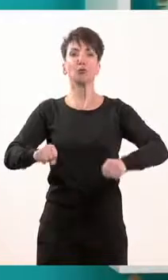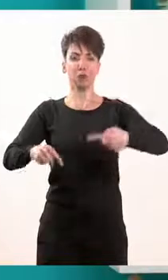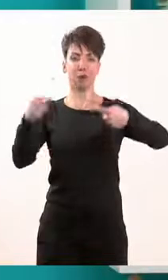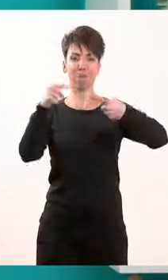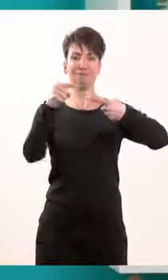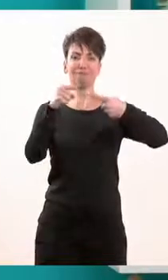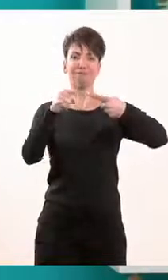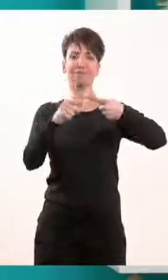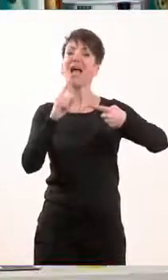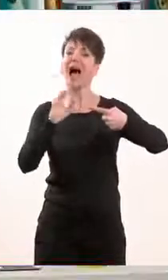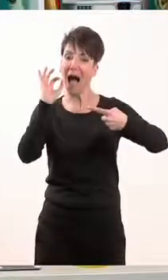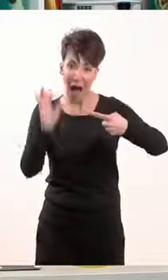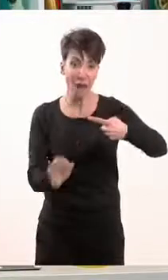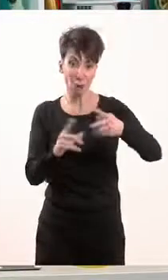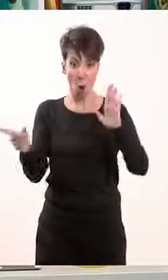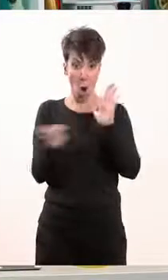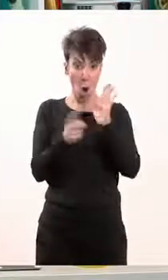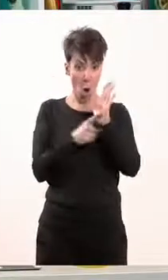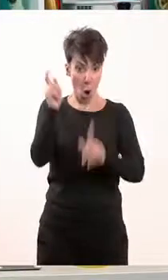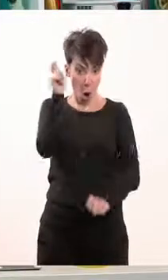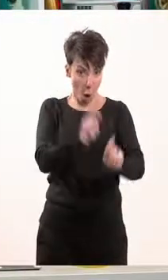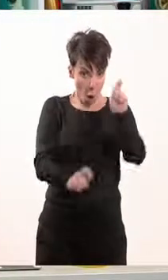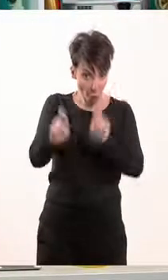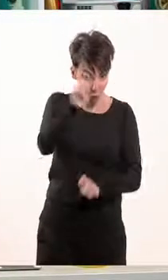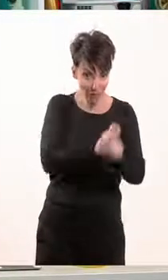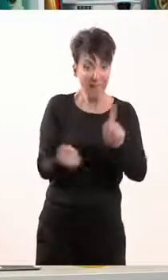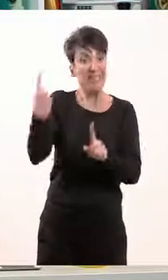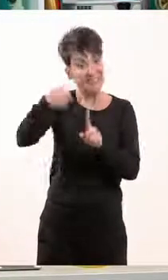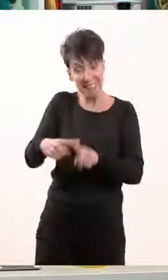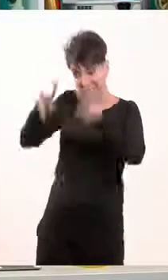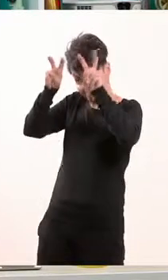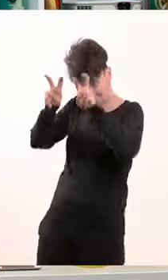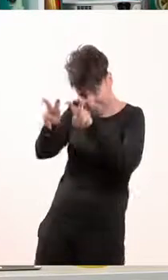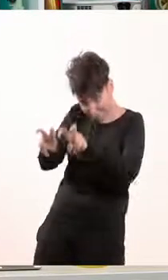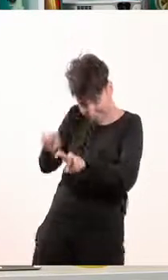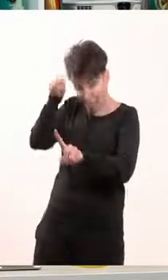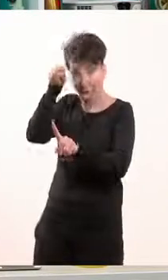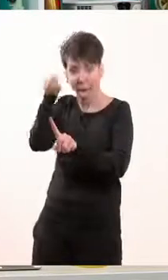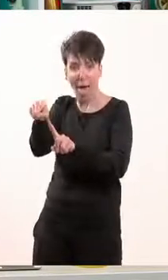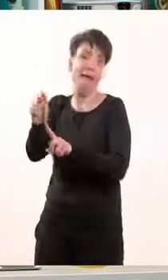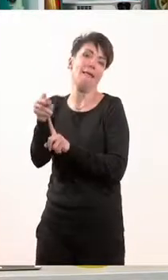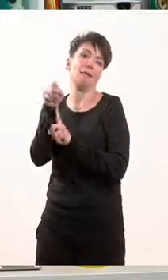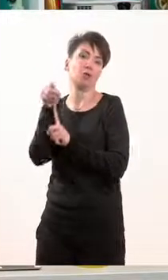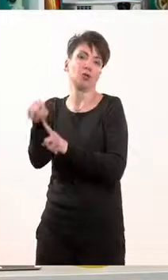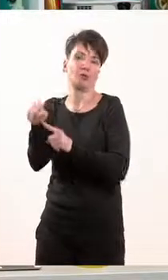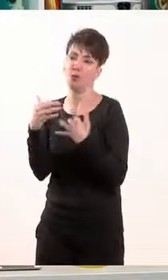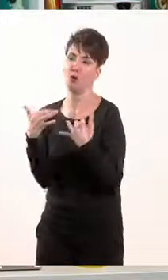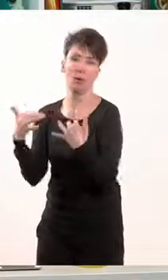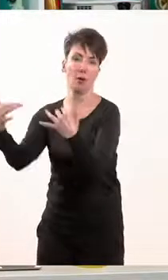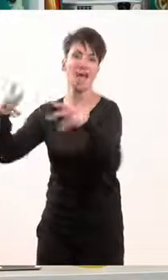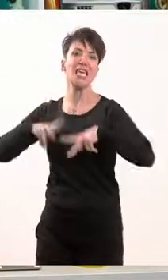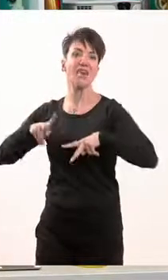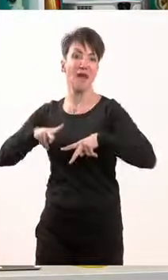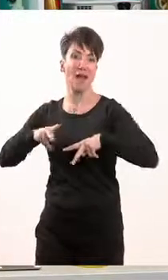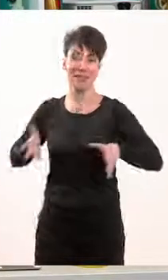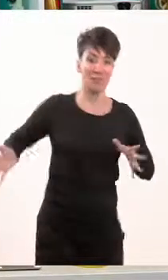νομοθετικής εξουσίας. Την νομοθετική εξουσία, λοιπόν, παιδιά, την ασκούν. Συζητούν η Βουλή με τους 300